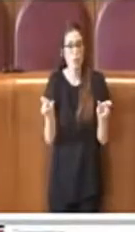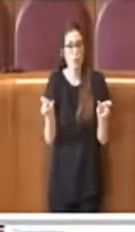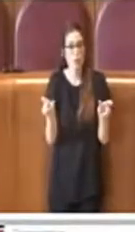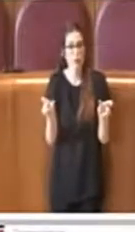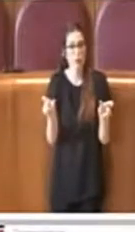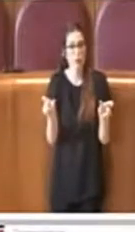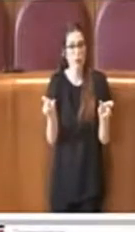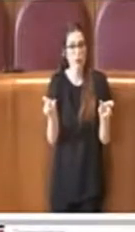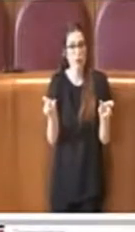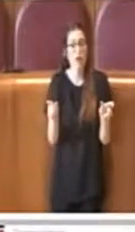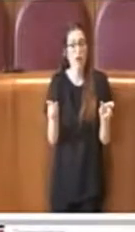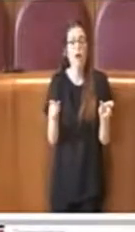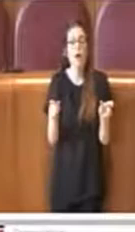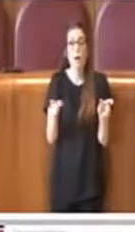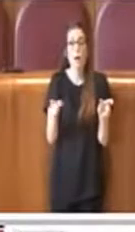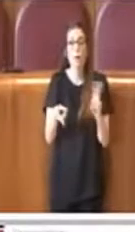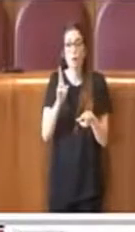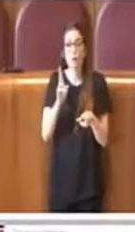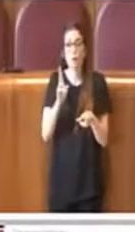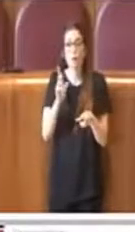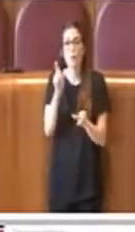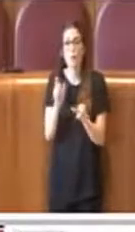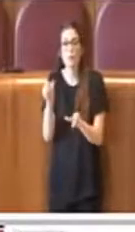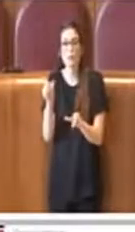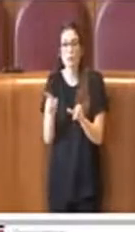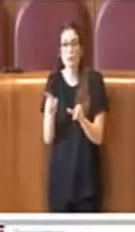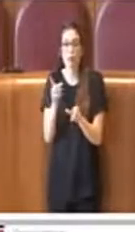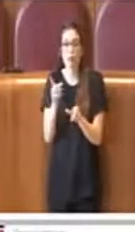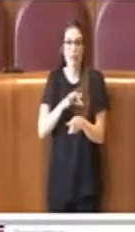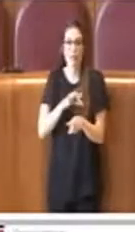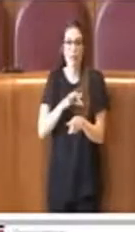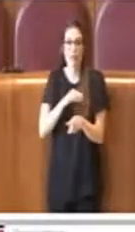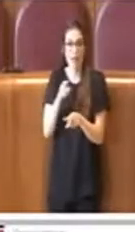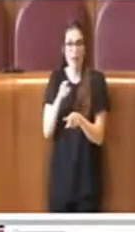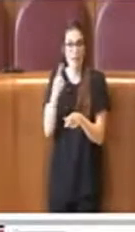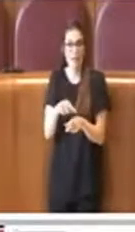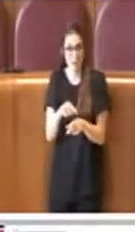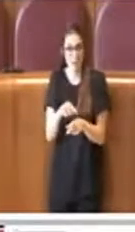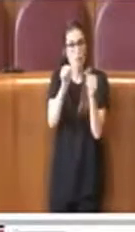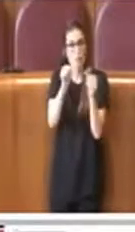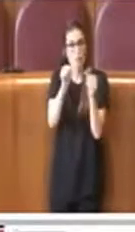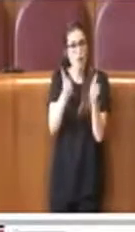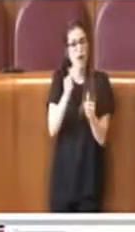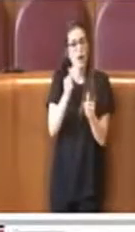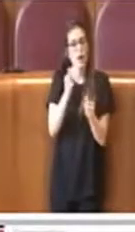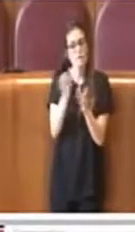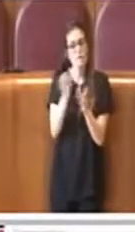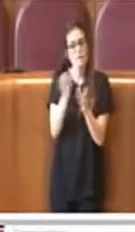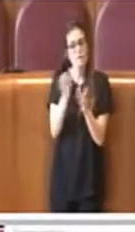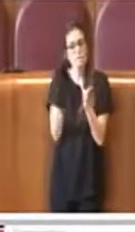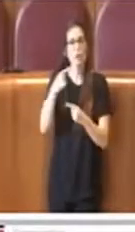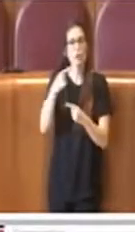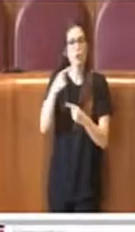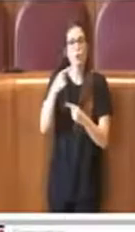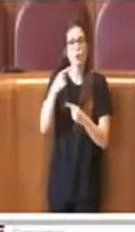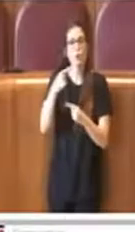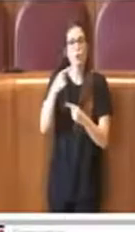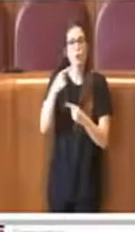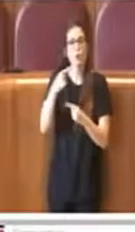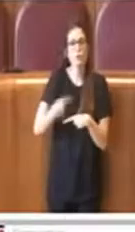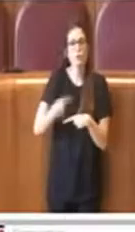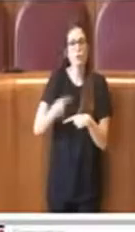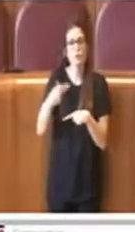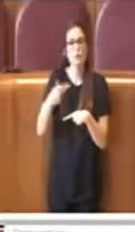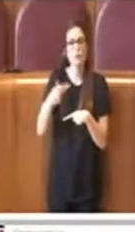ma soprattutto delle persone direttamente interessate. Un modello che realizzi un confronto continuo e costruttivo,